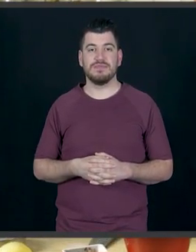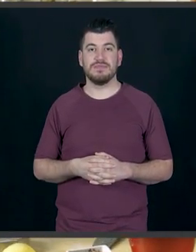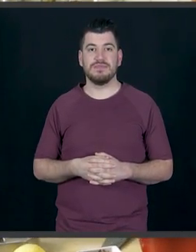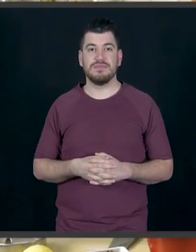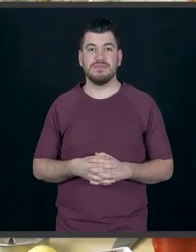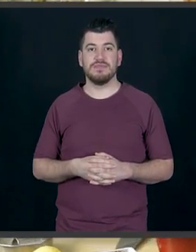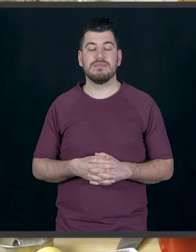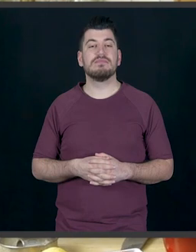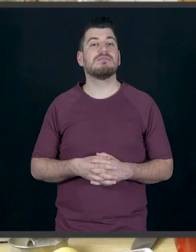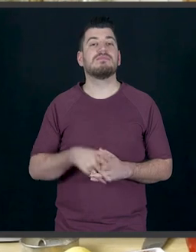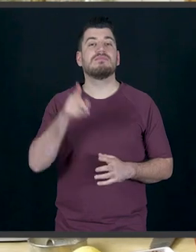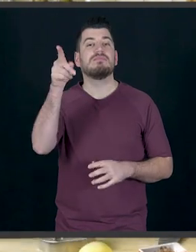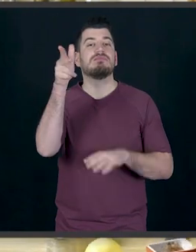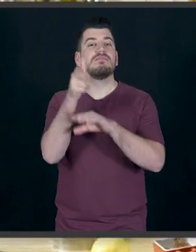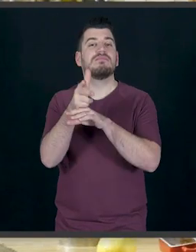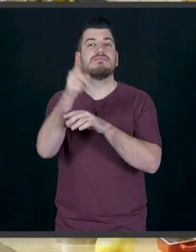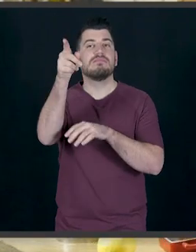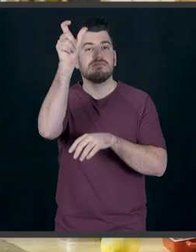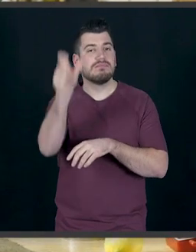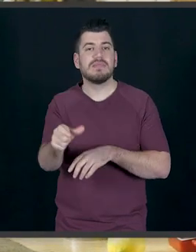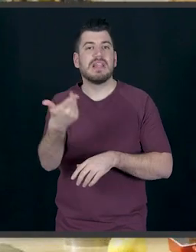Και πώς νομίζεις φίλε Λάκη ότι θα το γεμίσουμε.